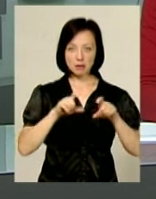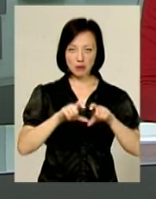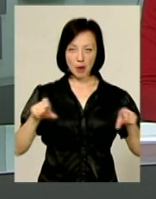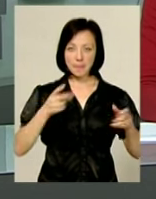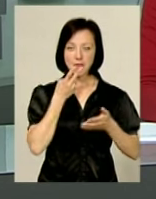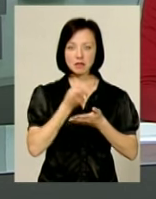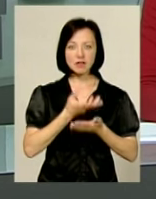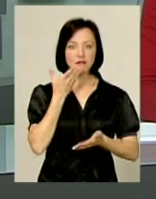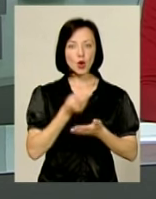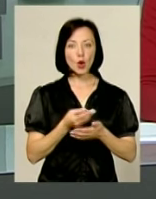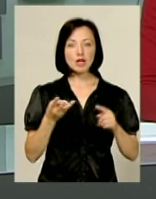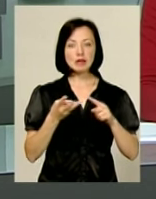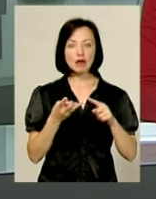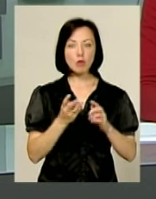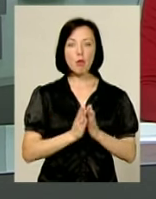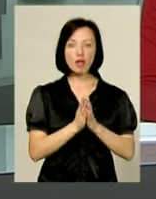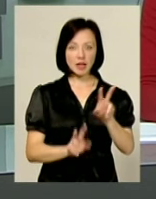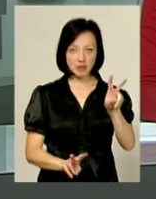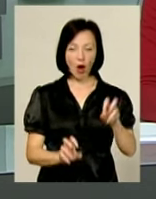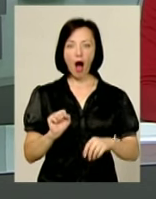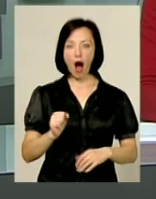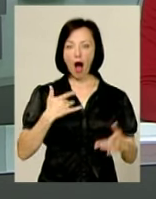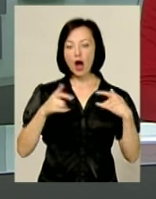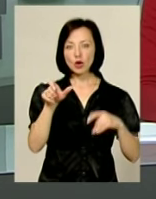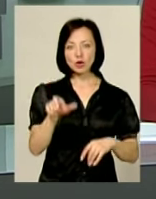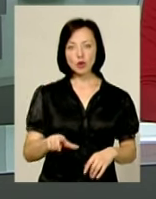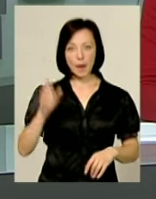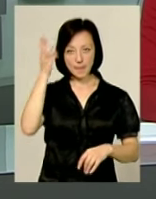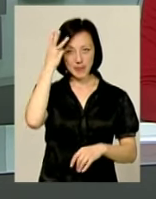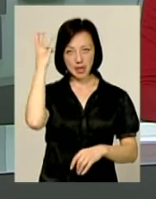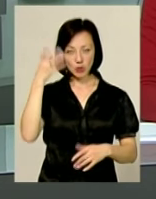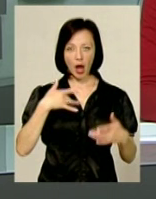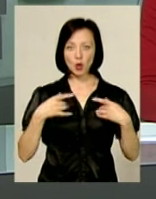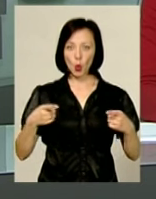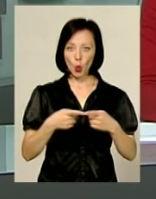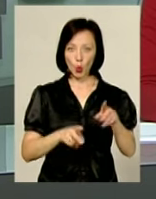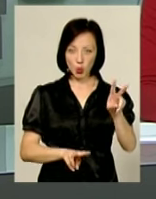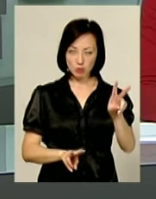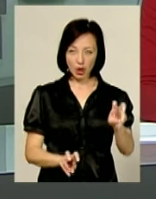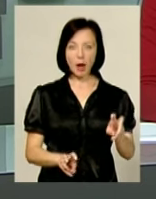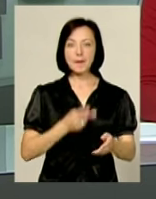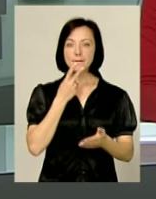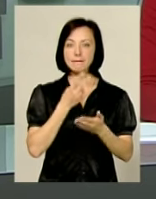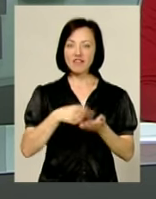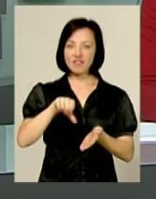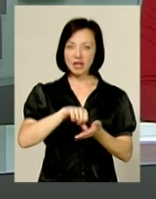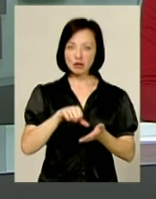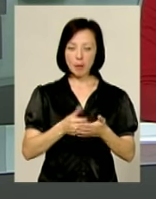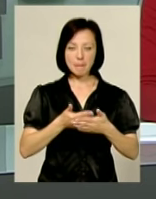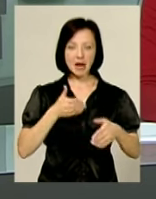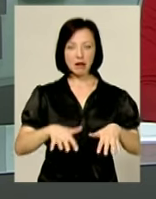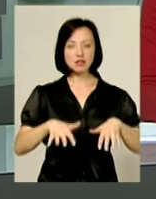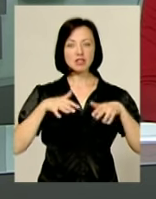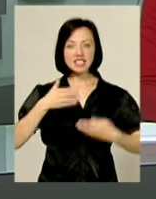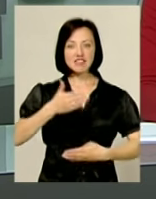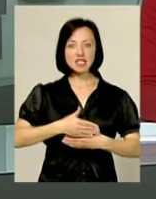презентував свою третю молитву, а актор Хмельницького монотеатру «Кут» Володимир Смотритель виступив перед глядачами